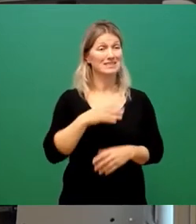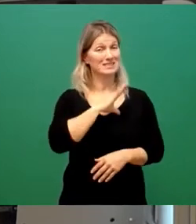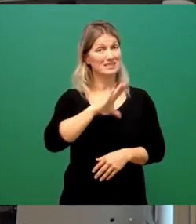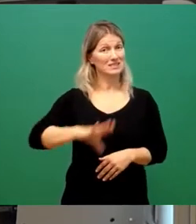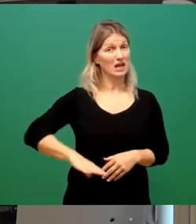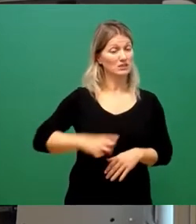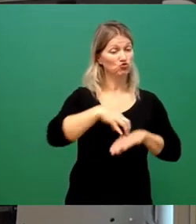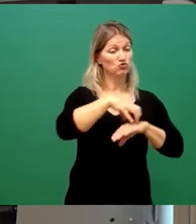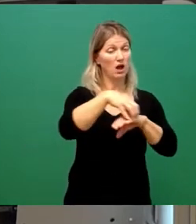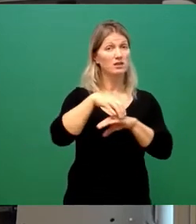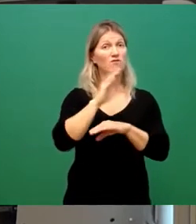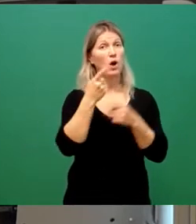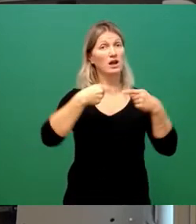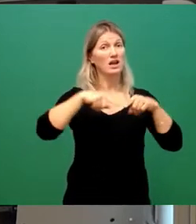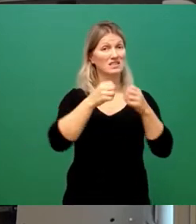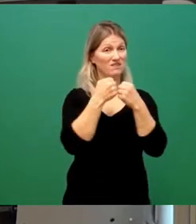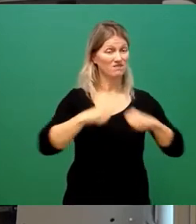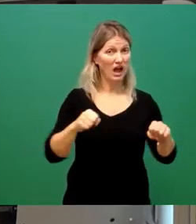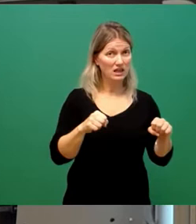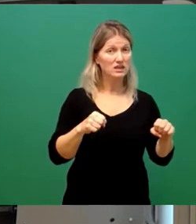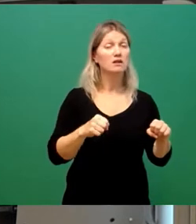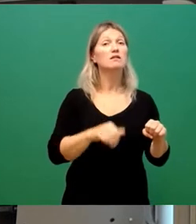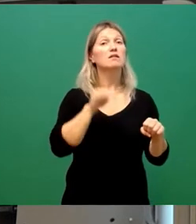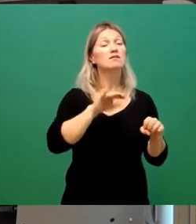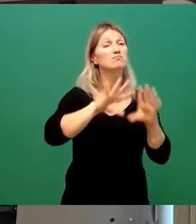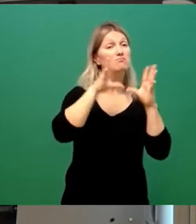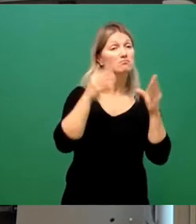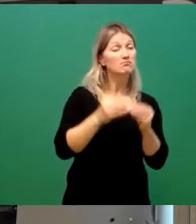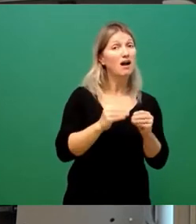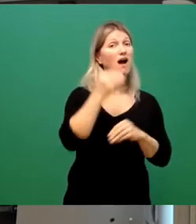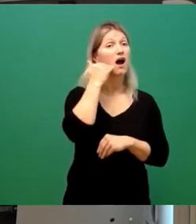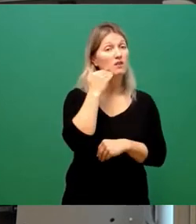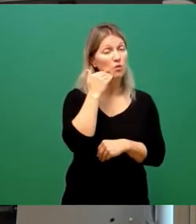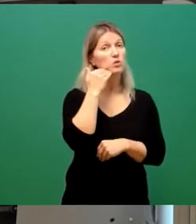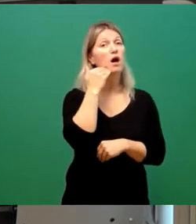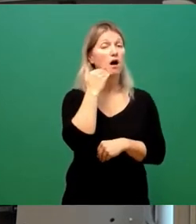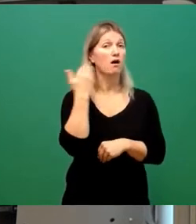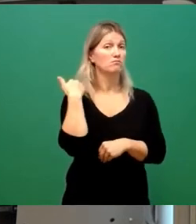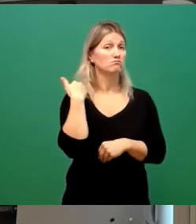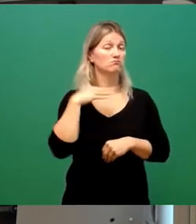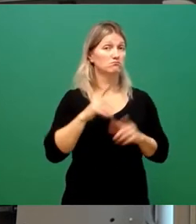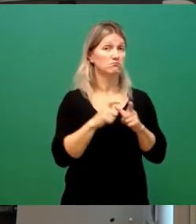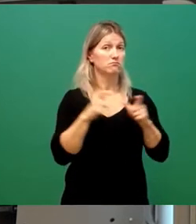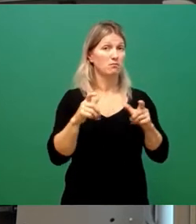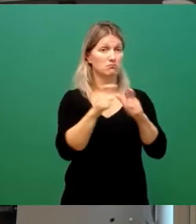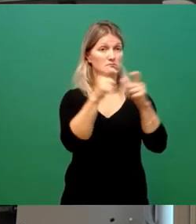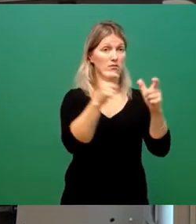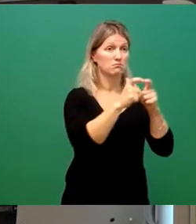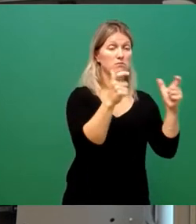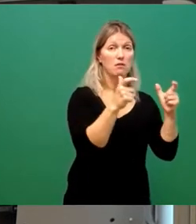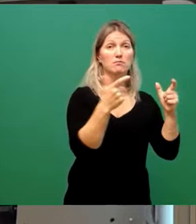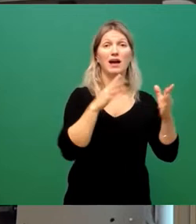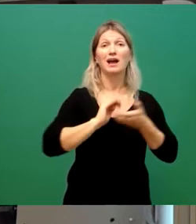an Einwohnerinnen und Einwohnern ebenso gewachsen, wie die Aufgaben der Gemeindeverwaltung